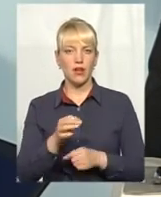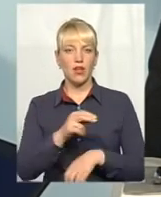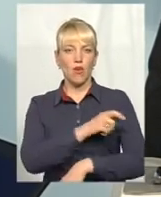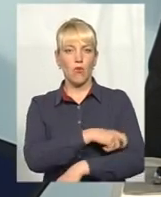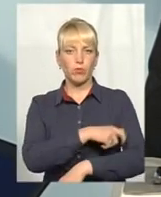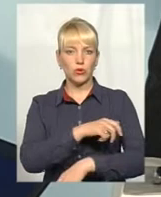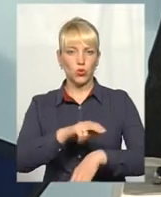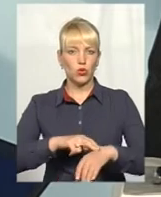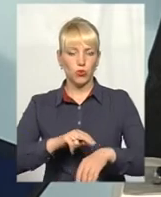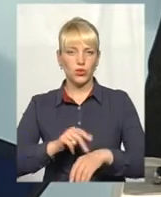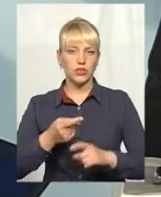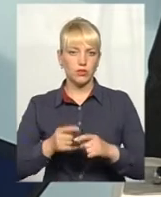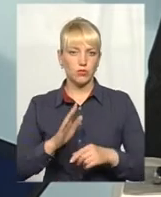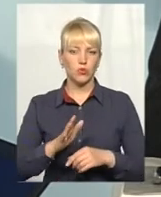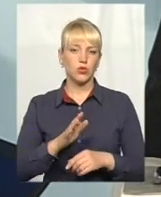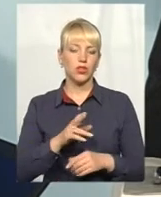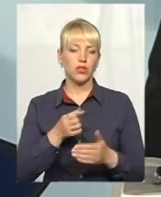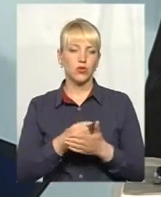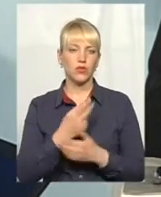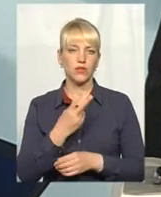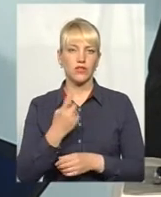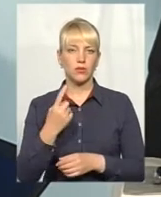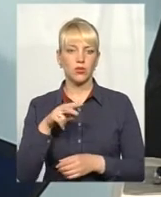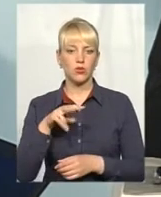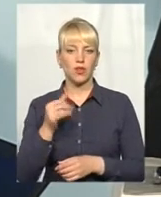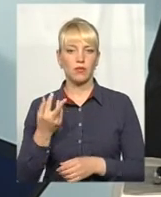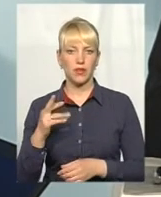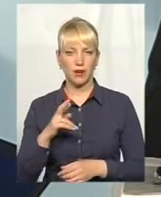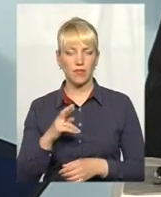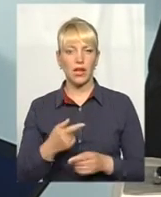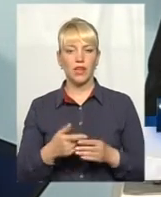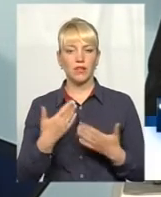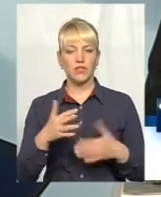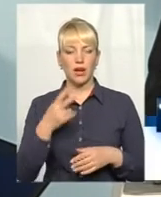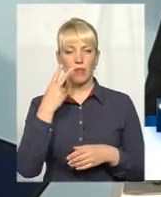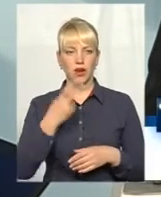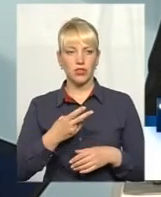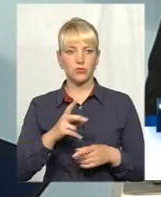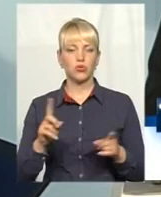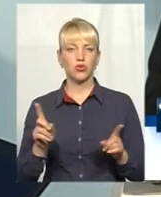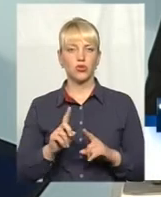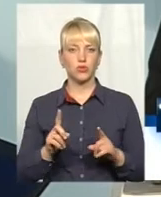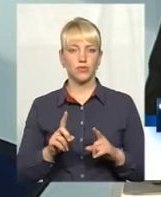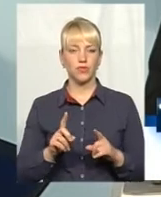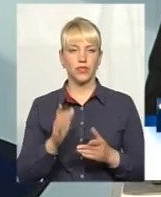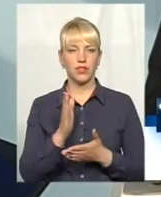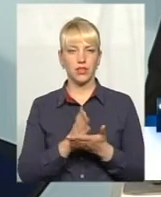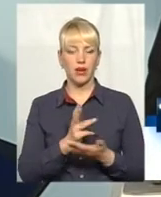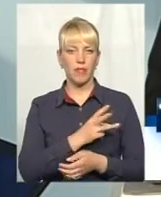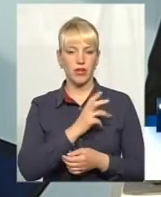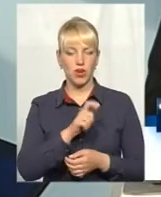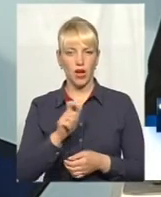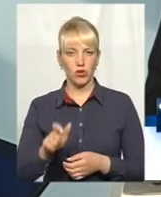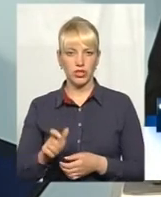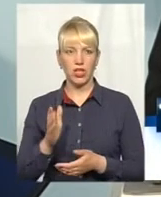і він буде тривати до 1 липня. Зараз вже ми бачимо, що є бажаючі,